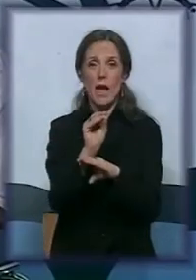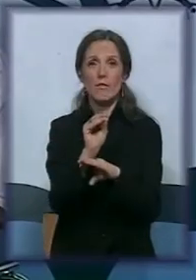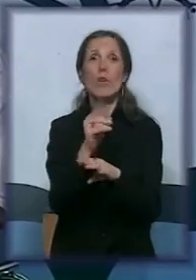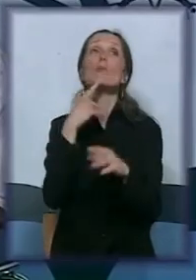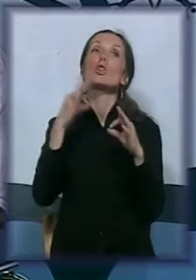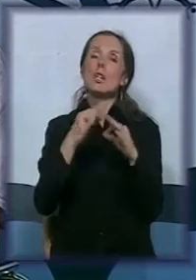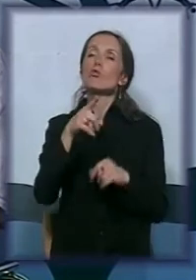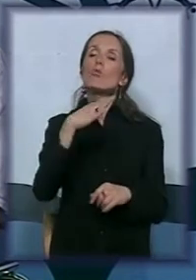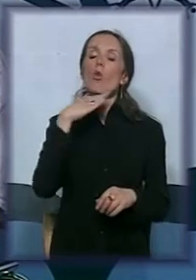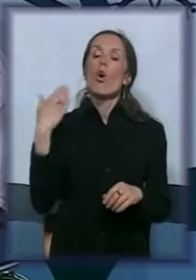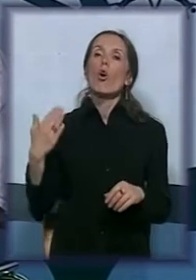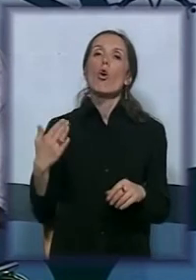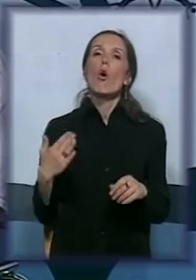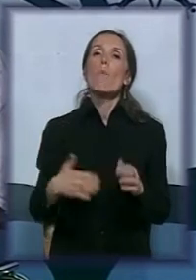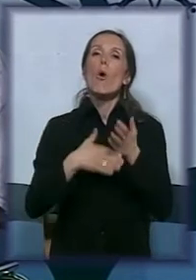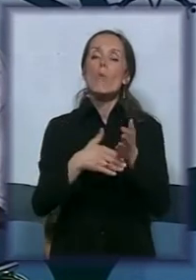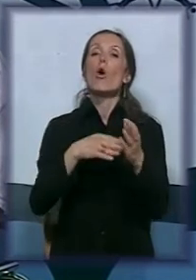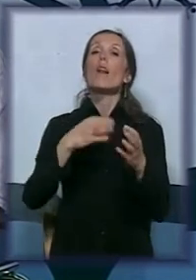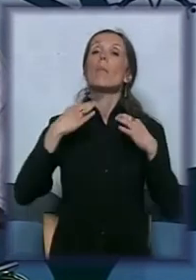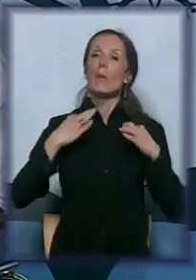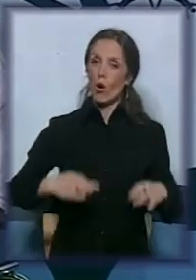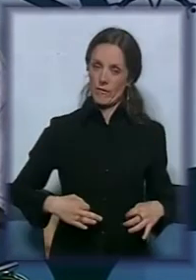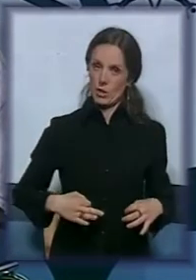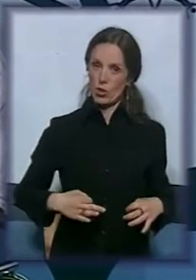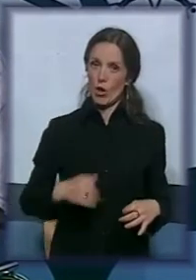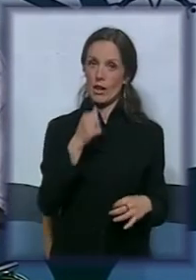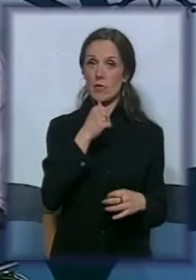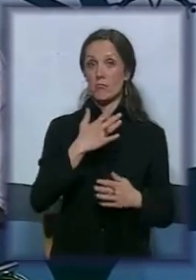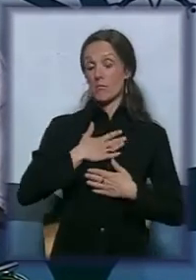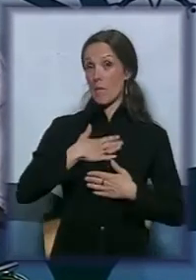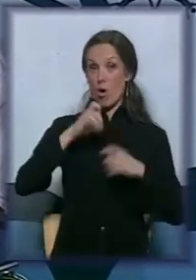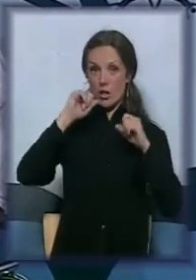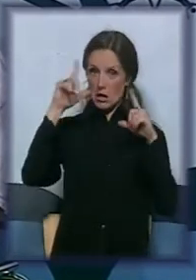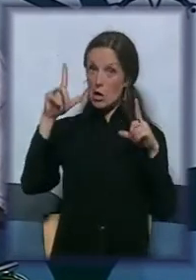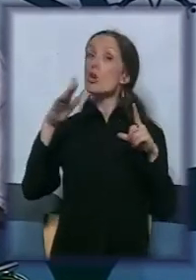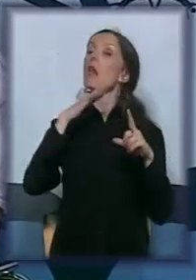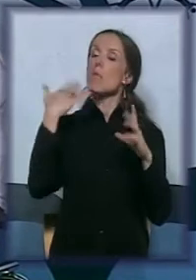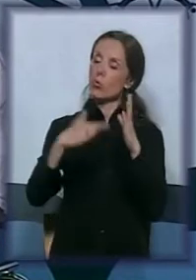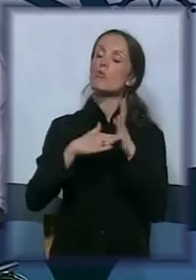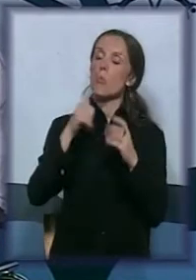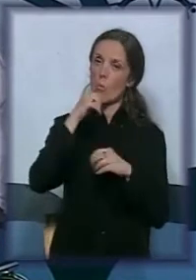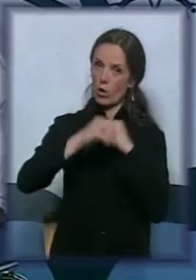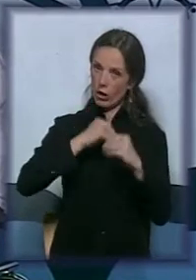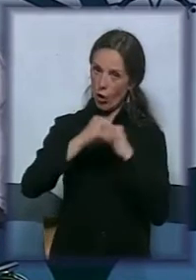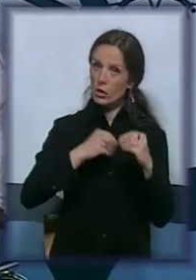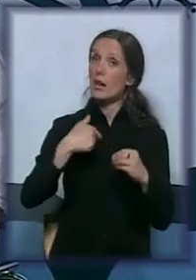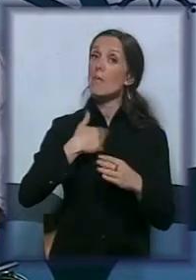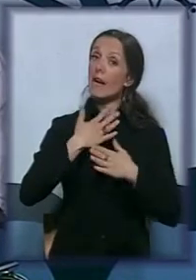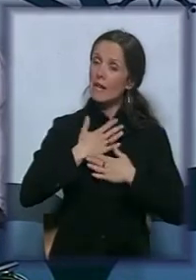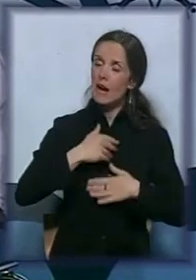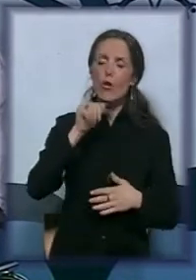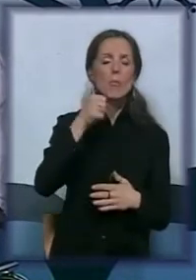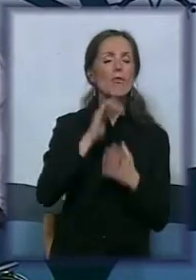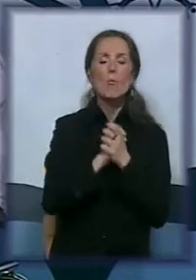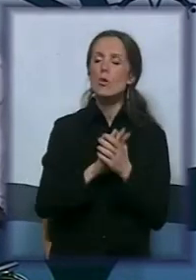pomogli profesori, jako su puno pomogli i za moje iznenađenje i roditelji. Neni jako drago i prvo pozdravljam